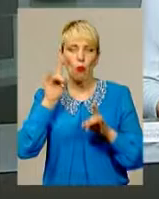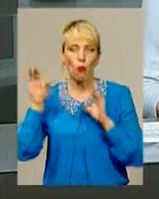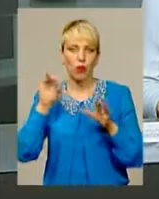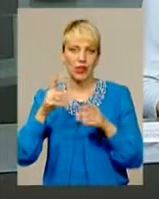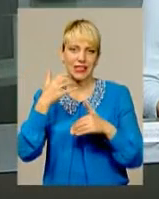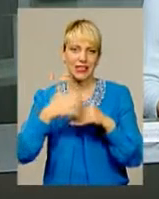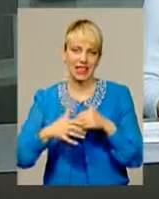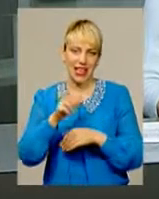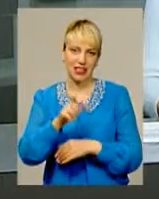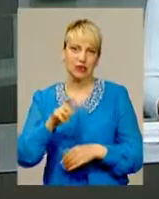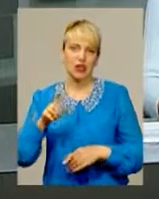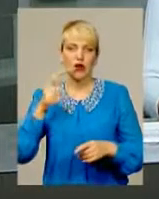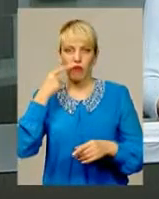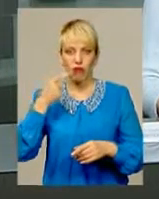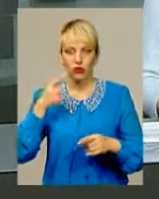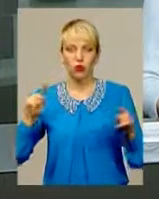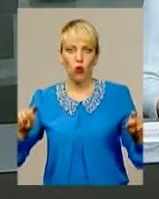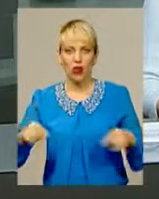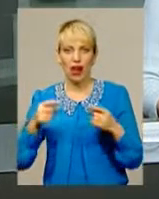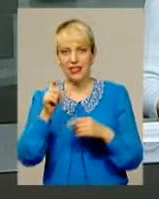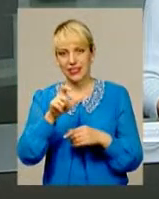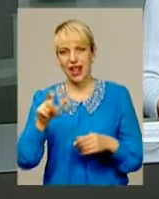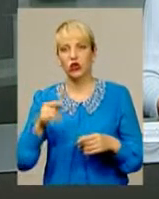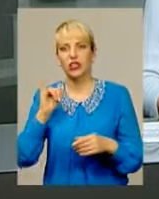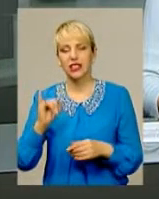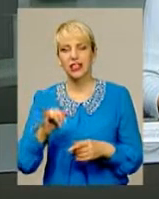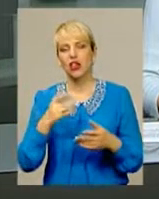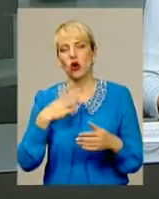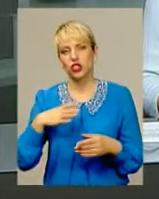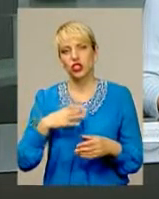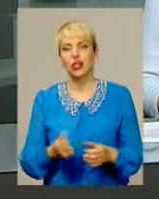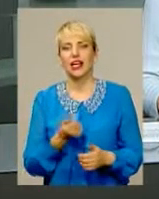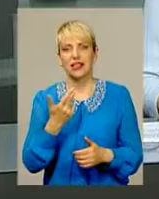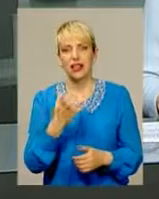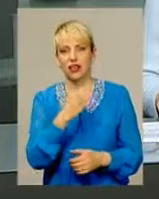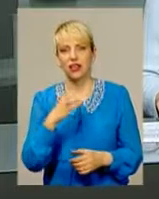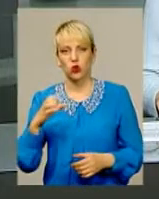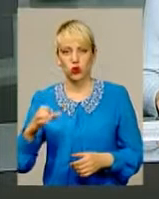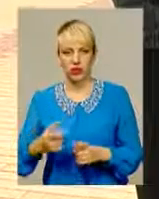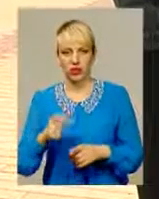серед містян, запевняють організатори. І цього разу очікують декілька сотень глядачів.